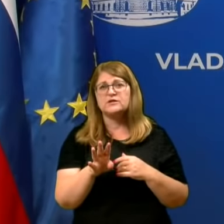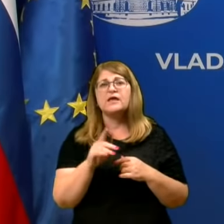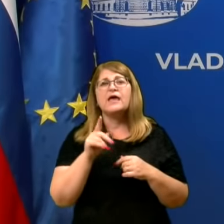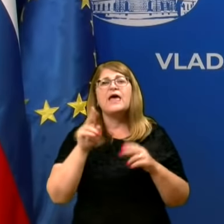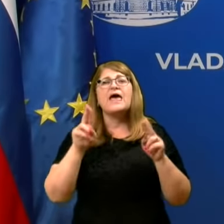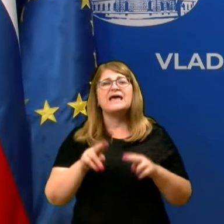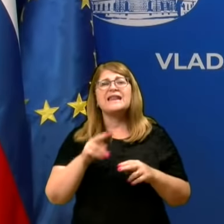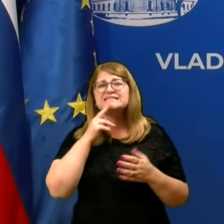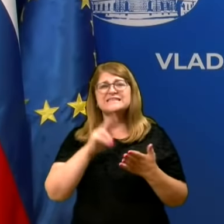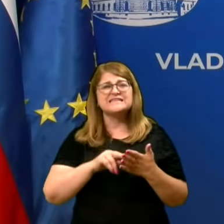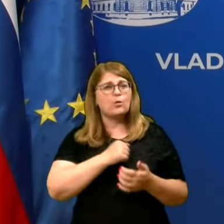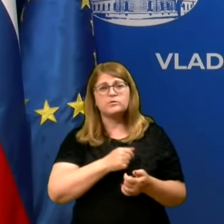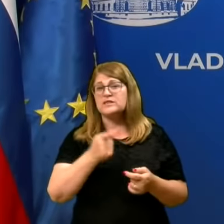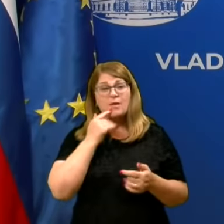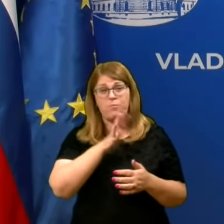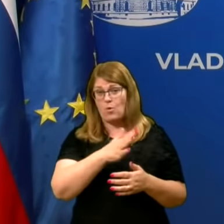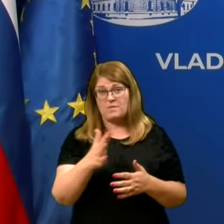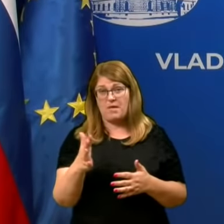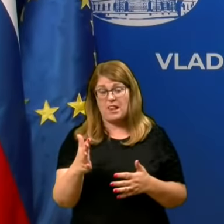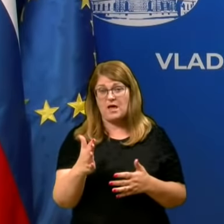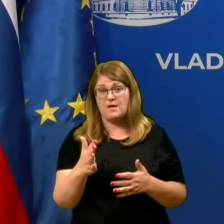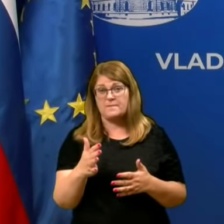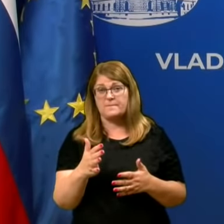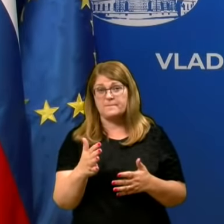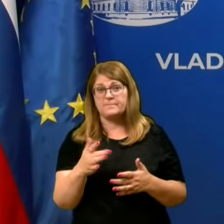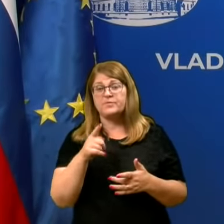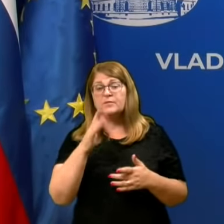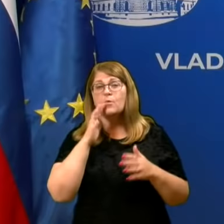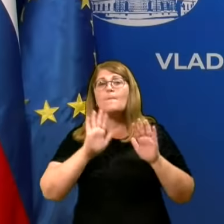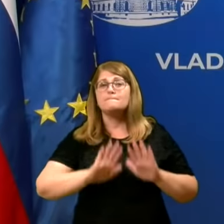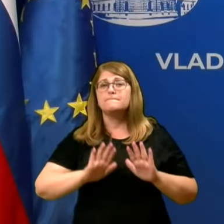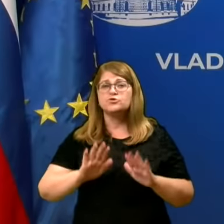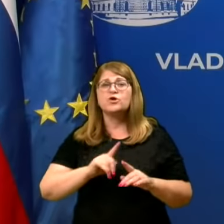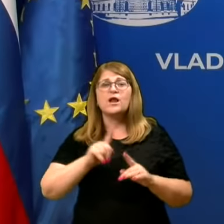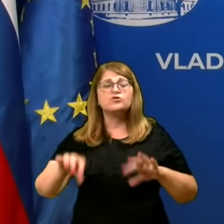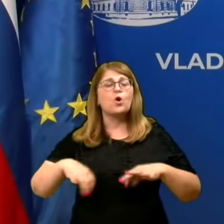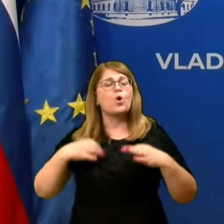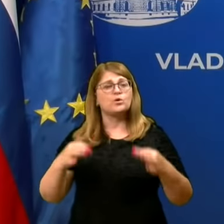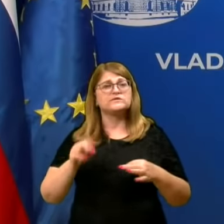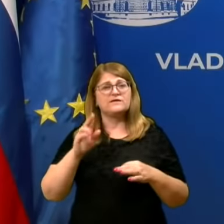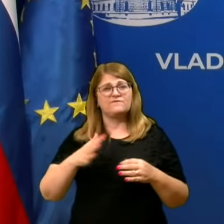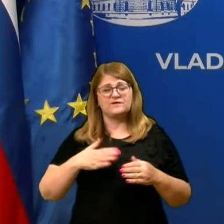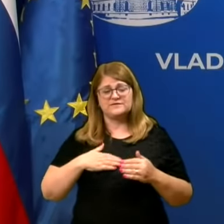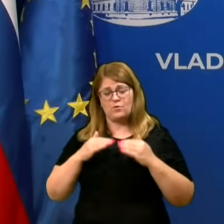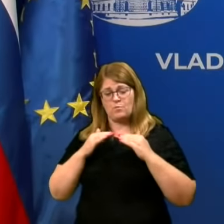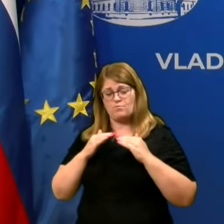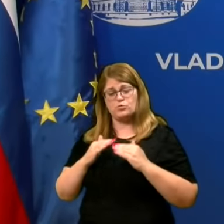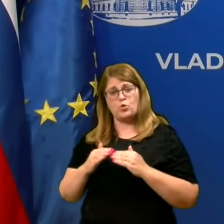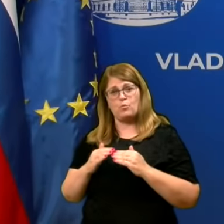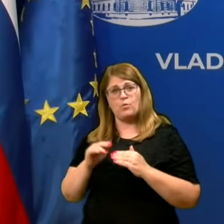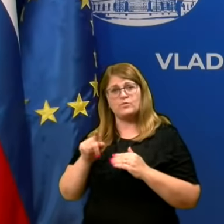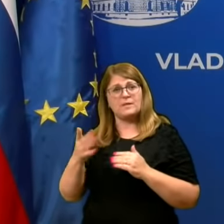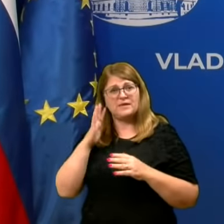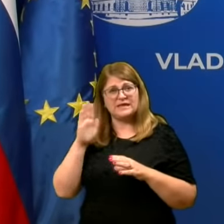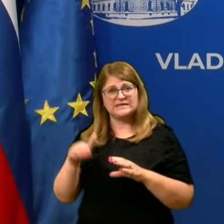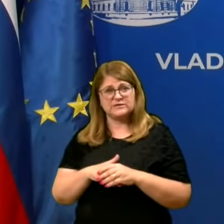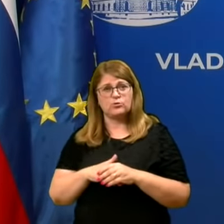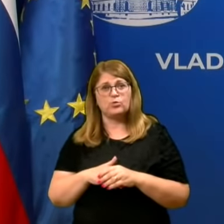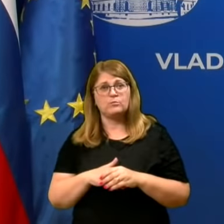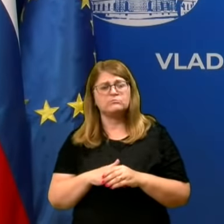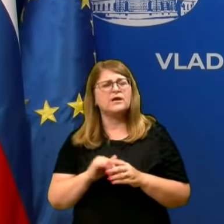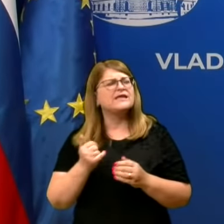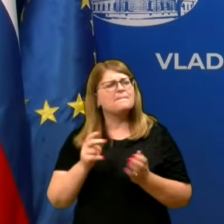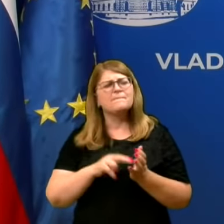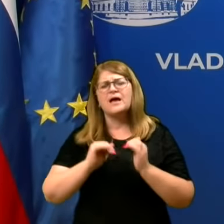bolezni, ne bo imela in bo pravzaprav počakala do ozdravitve na svojem domu, tam, kjer stanujejo. Je pa